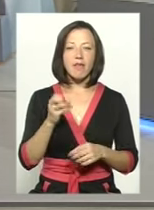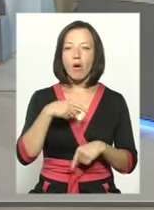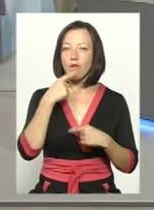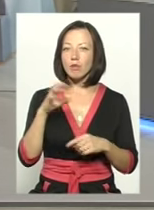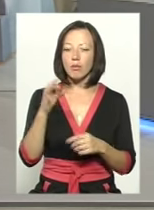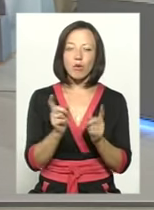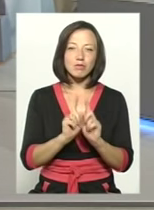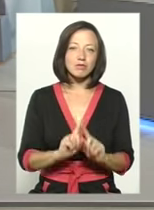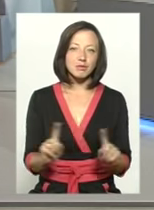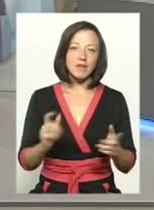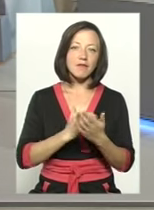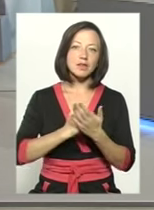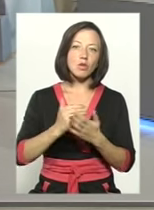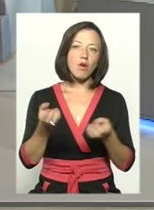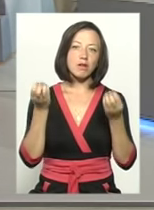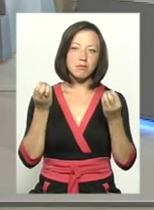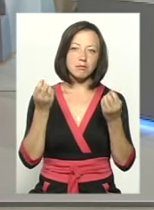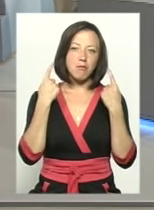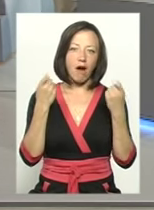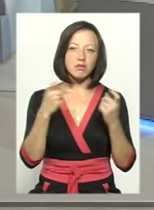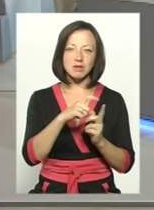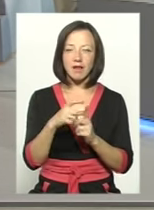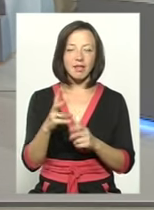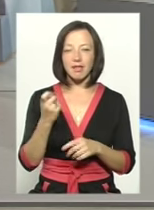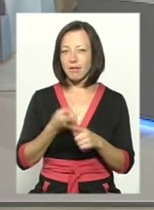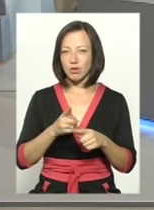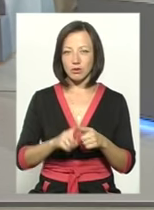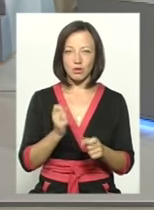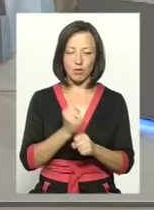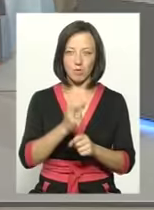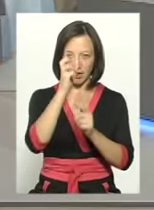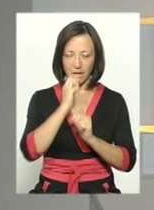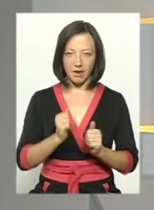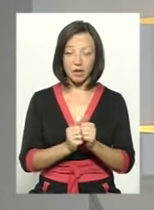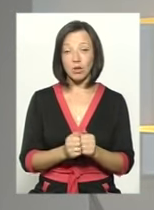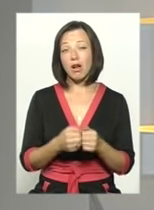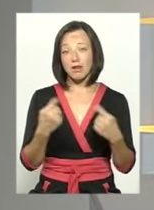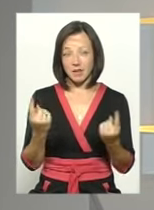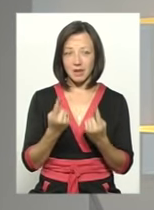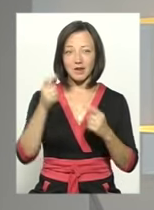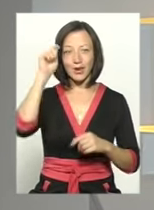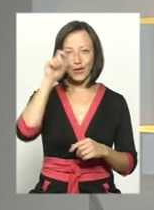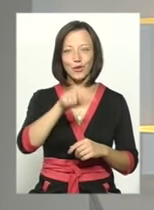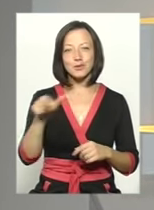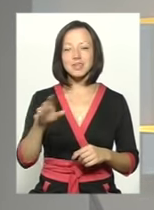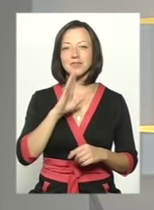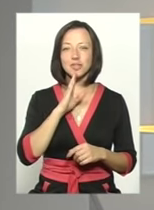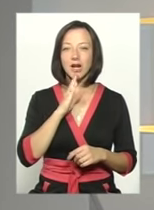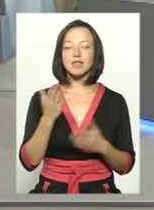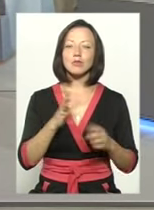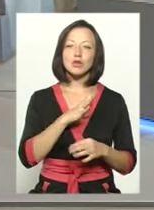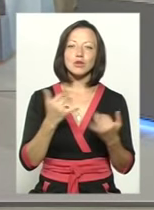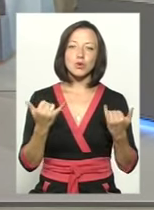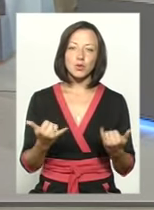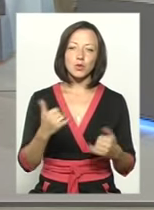сьогодні про якісь високі пафосні речі, тому що не вони, насправді, роблять нашу країну. А роблять такі от хлопці, дівчата, які були